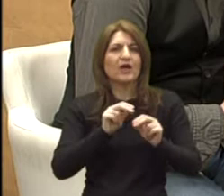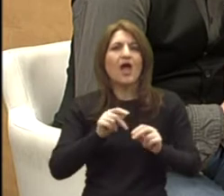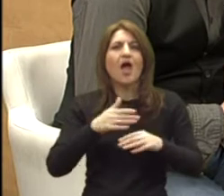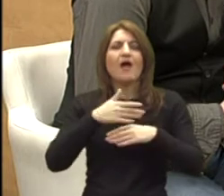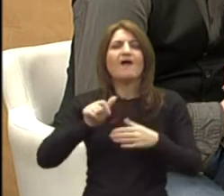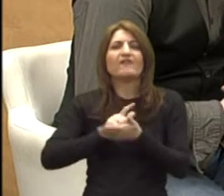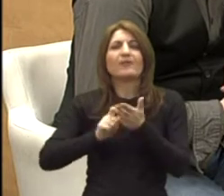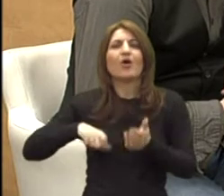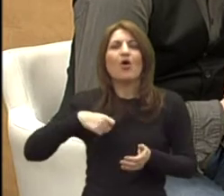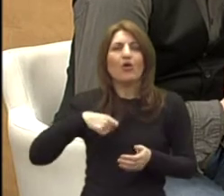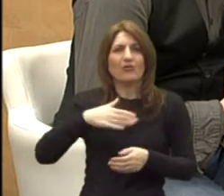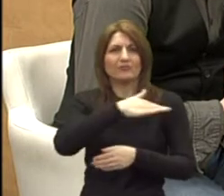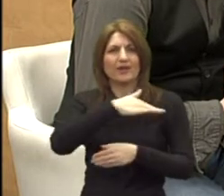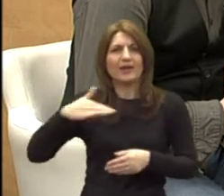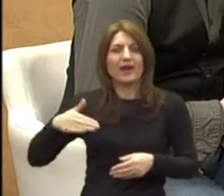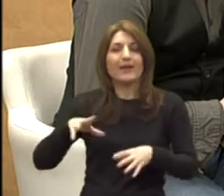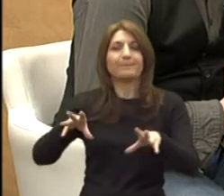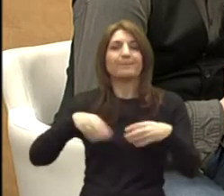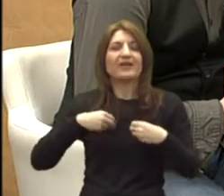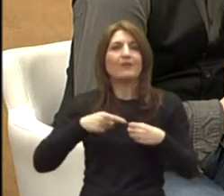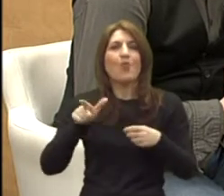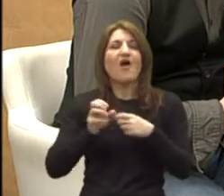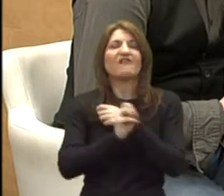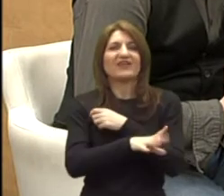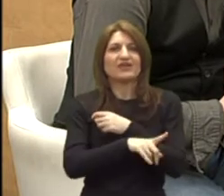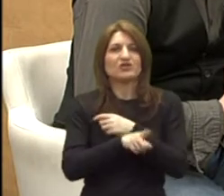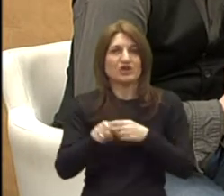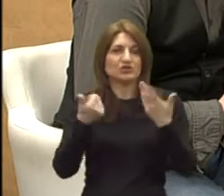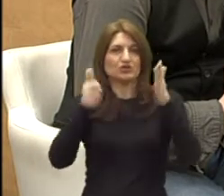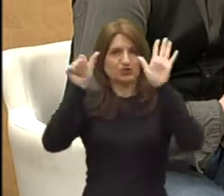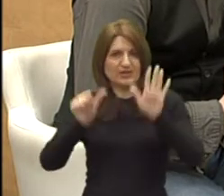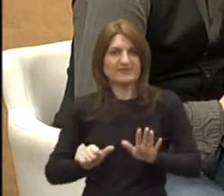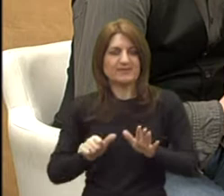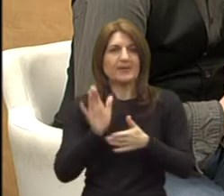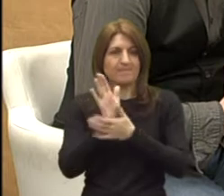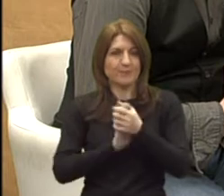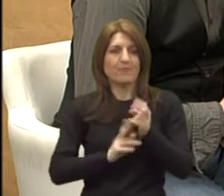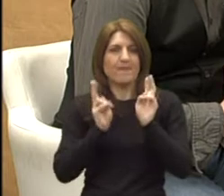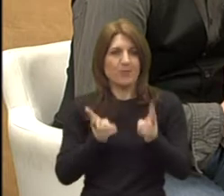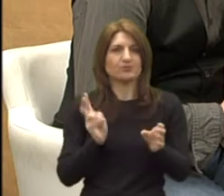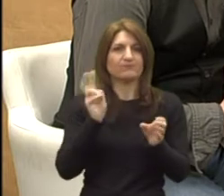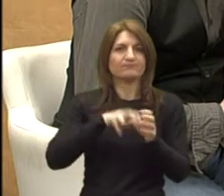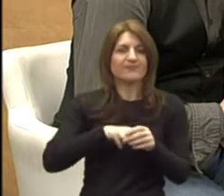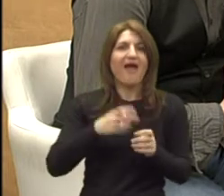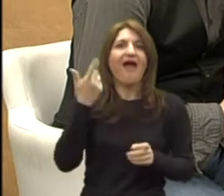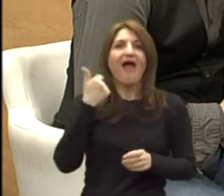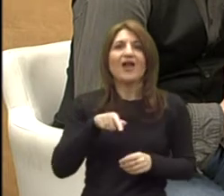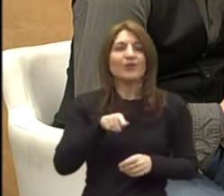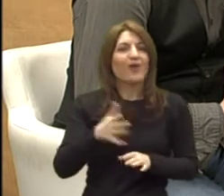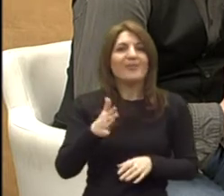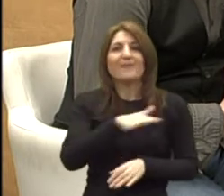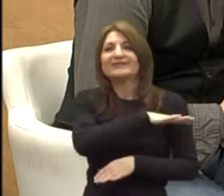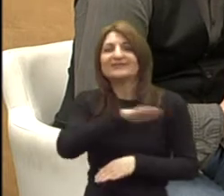granica primanja djece u vrtić redovni je šest mjeseci. Ali to nemaju svi vrtići tu